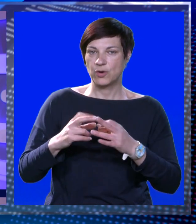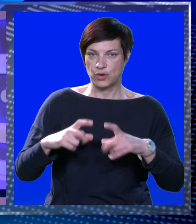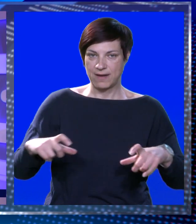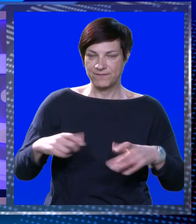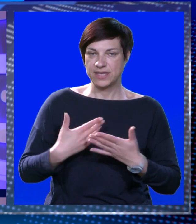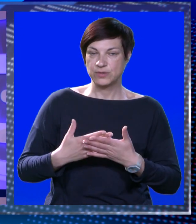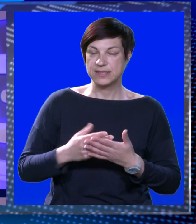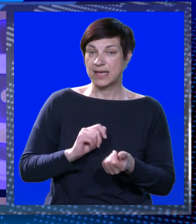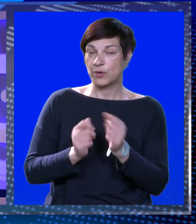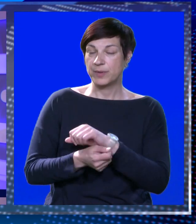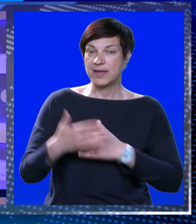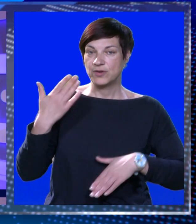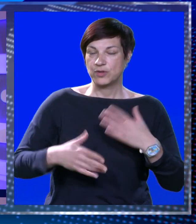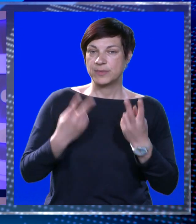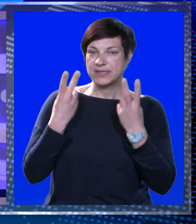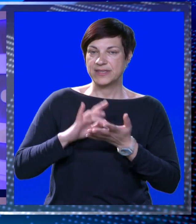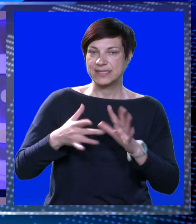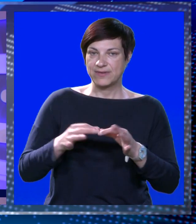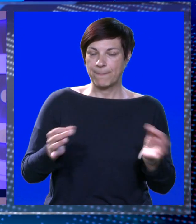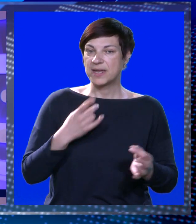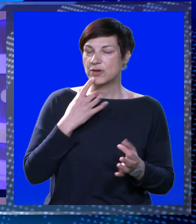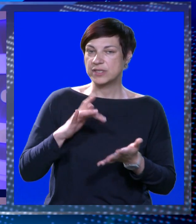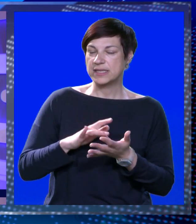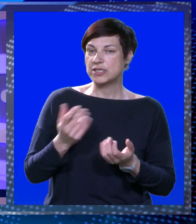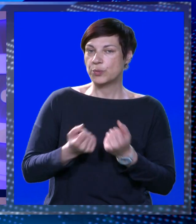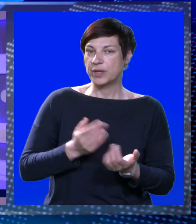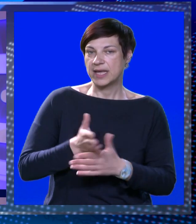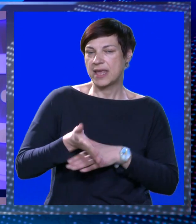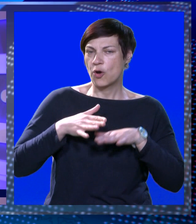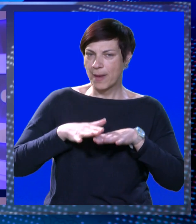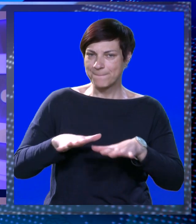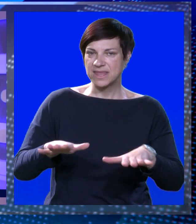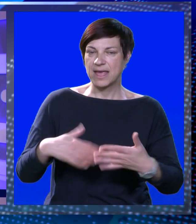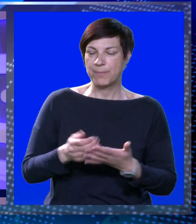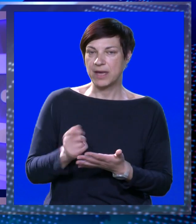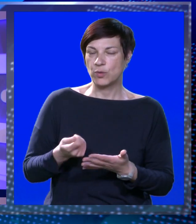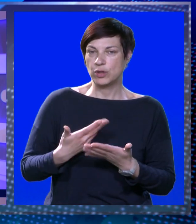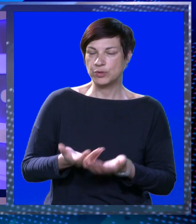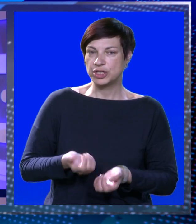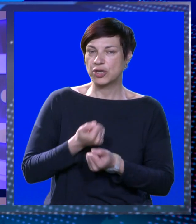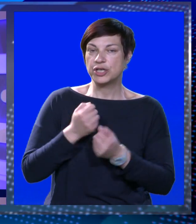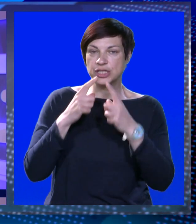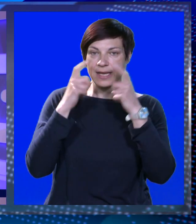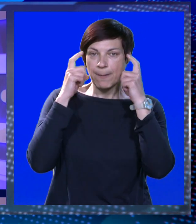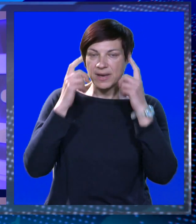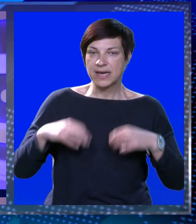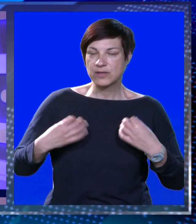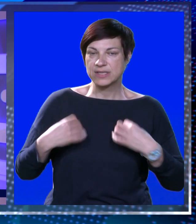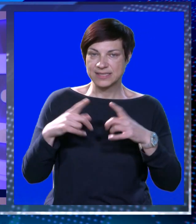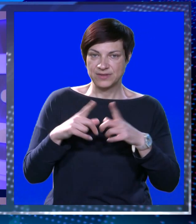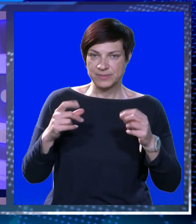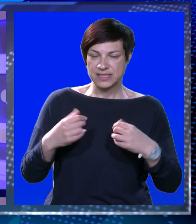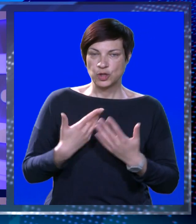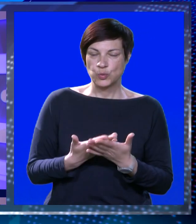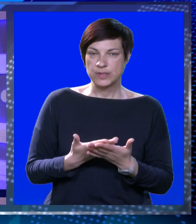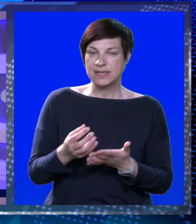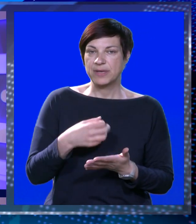koronavirusa. U prijevodu prestaju vrijediti sve mjere koje se tiču ponašanje tijekom epidemije, uključujući korištenje maske u zdravstvenim